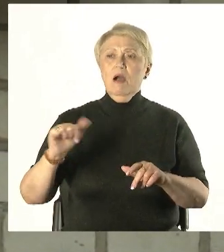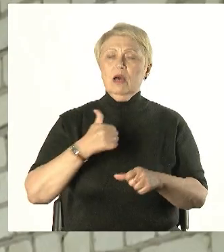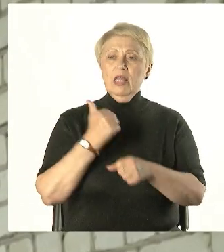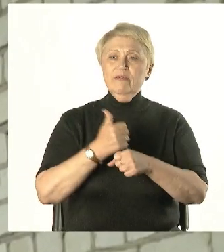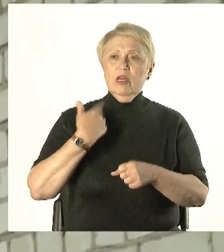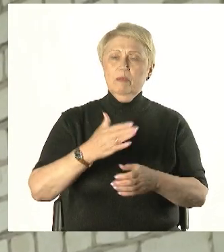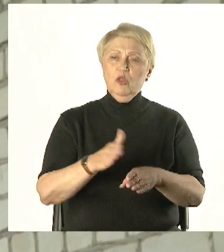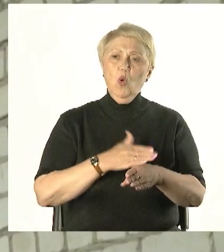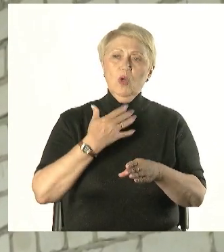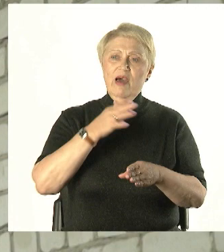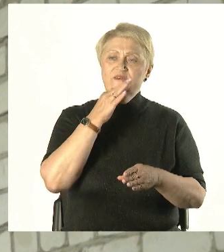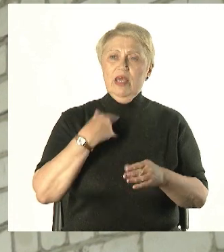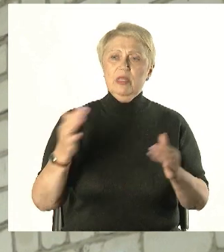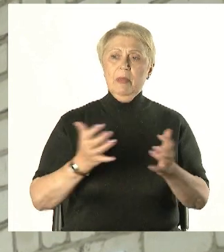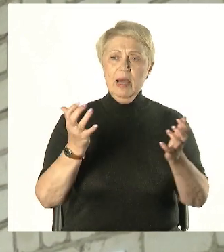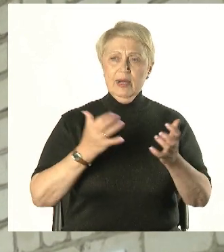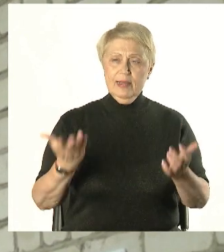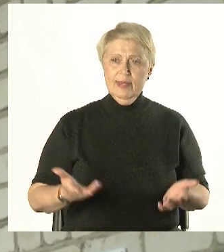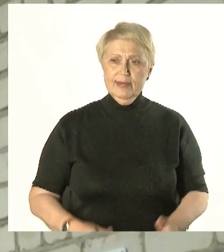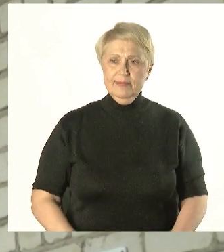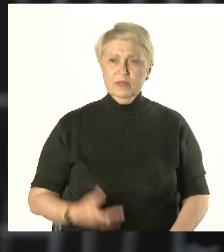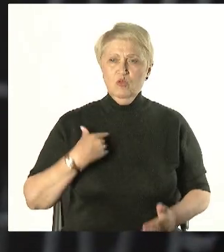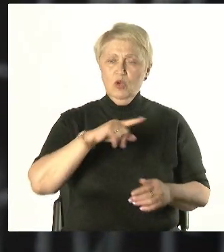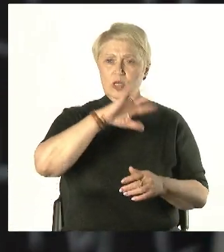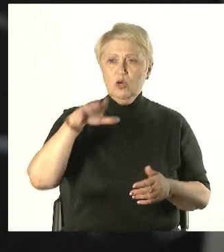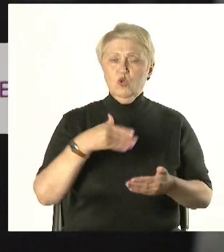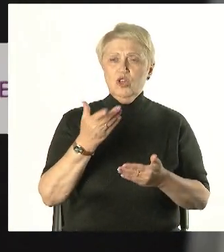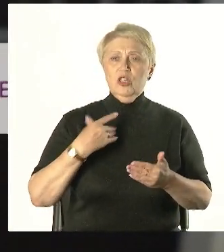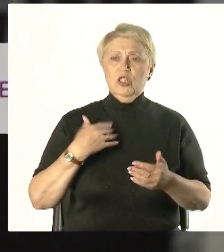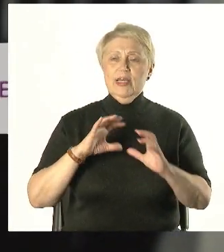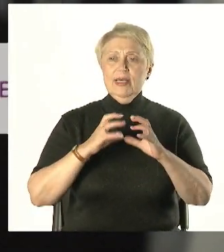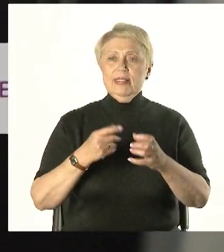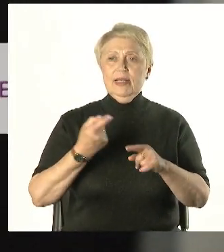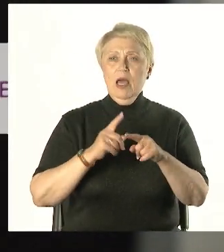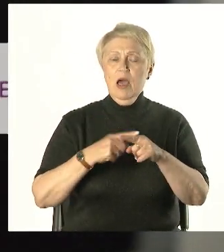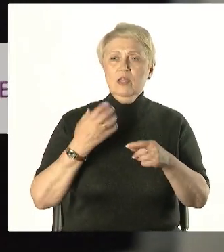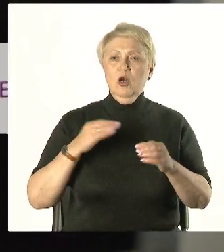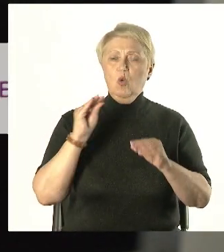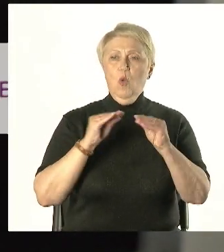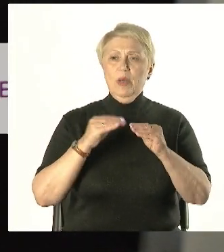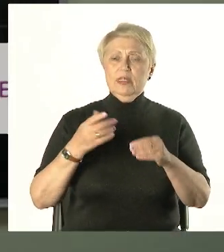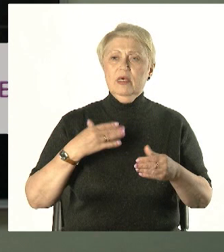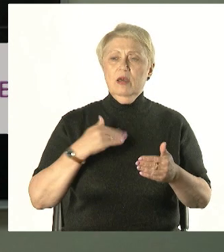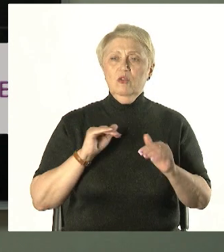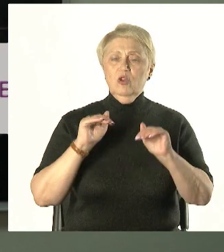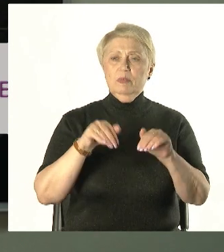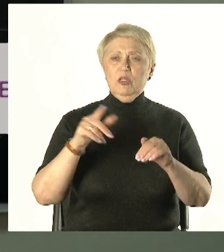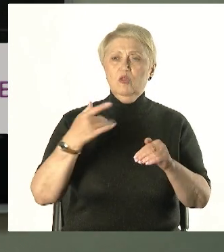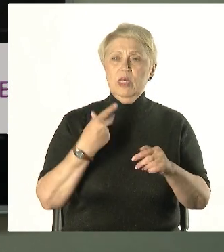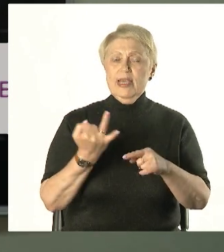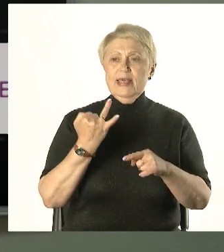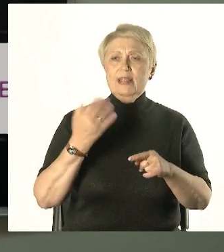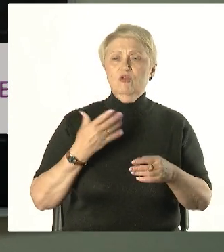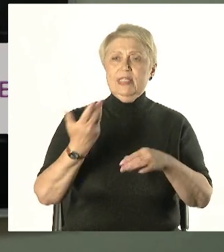надежная изоляция опасных отходов от окружающей среды. Обращение с ними – это комплексный подход и система, в том числе и